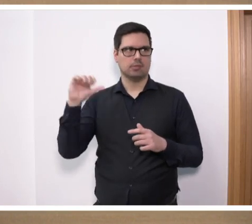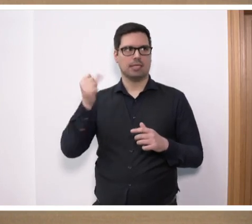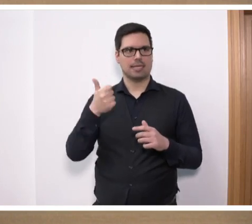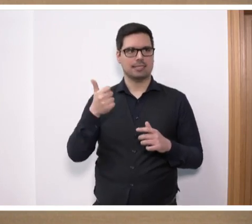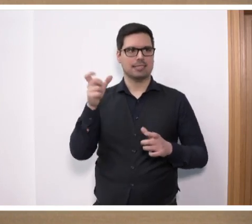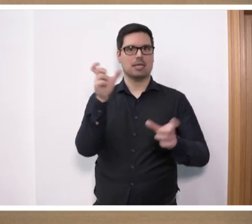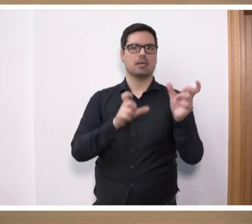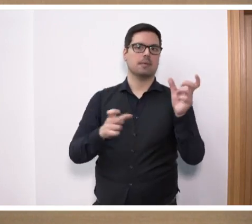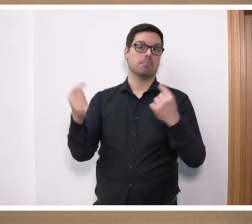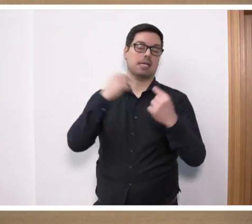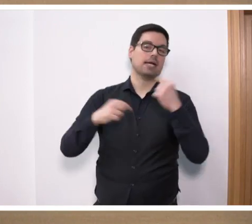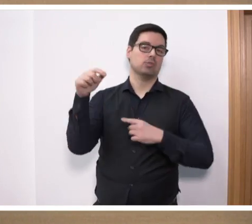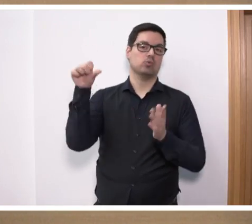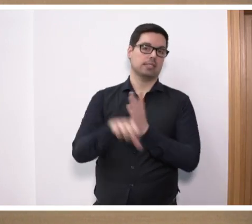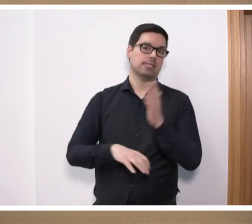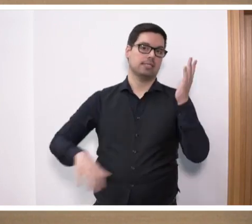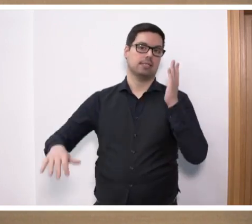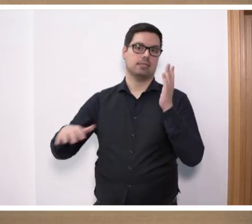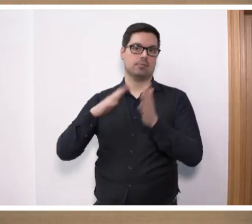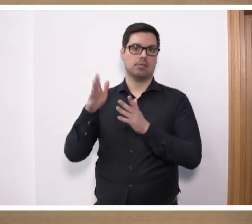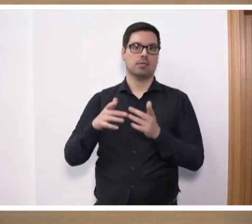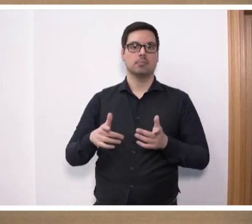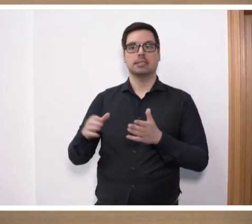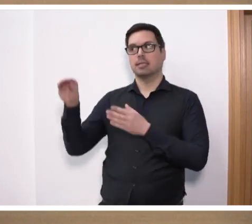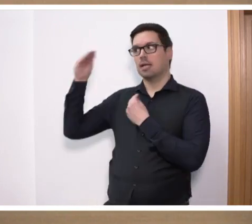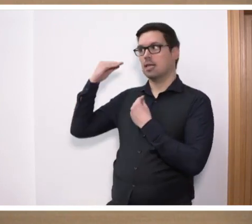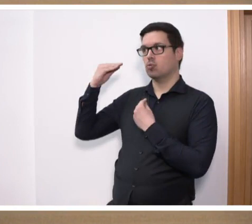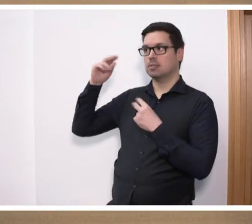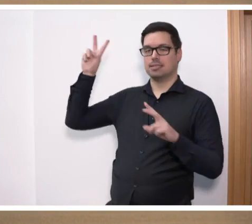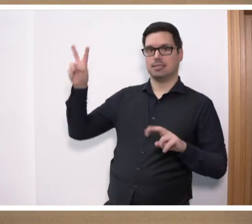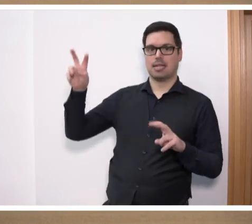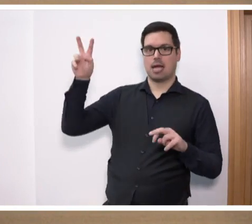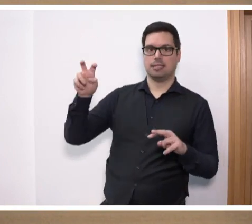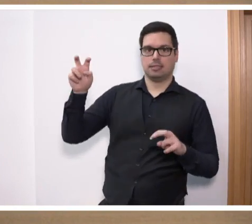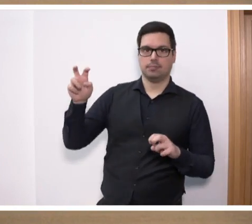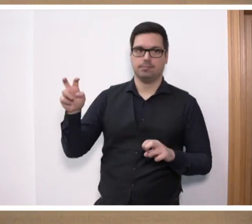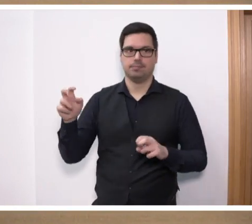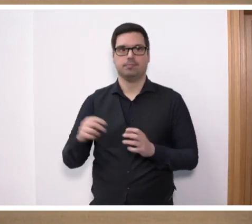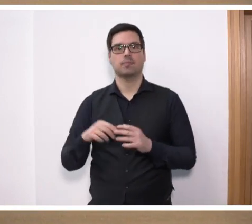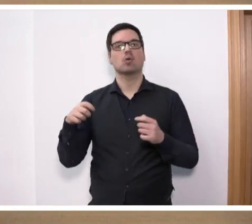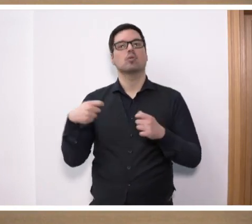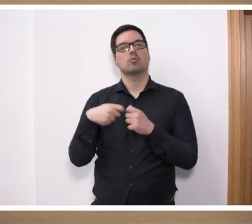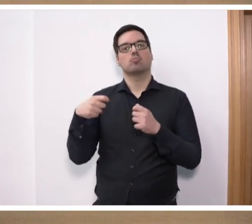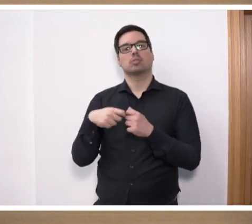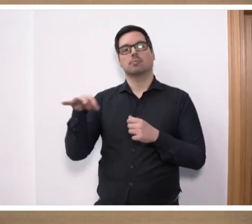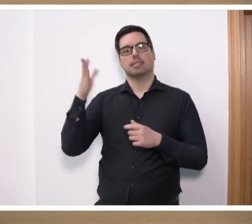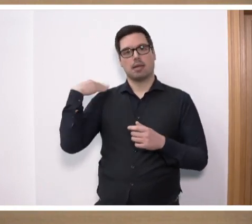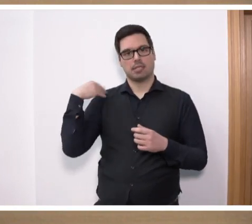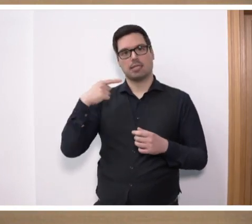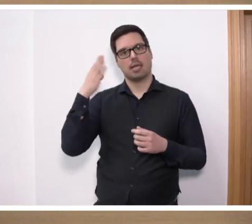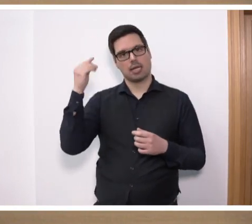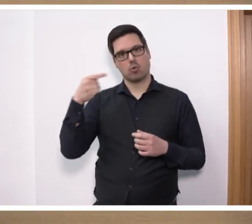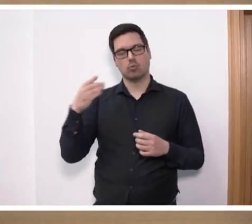Migrationskrise gefunden. Und Frau Präsidentin, mit ihrer Erlaubnis zitiere ich den ehemaligen Bundespräsidenten, der gesagt hat,